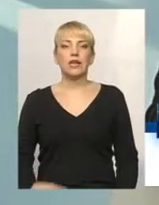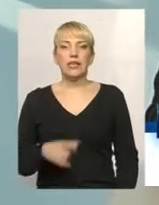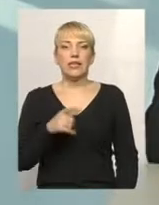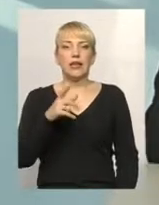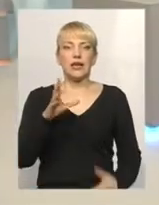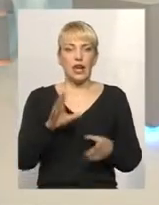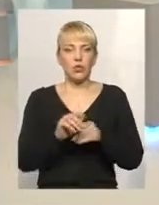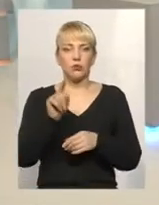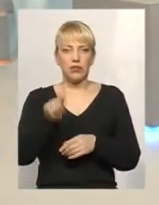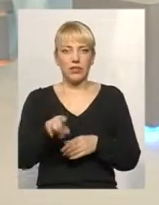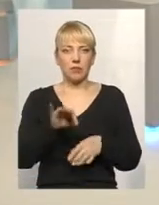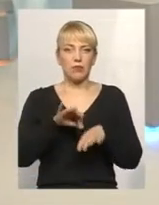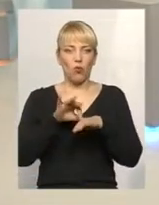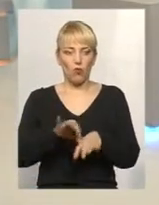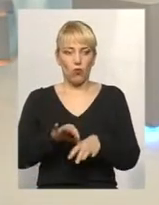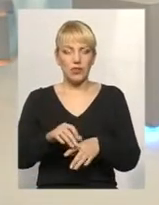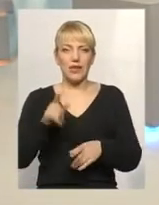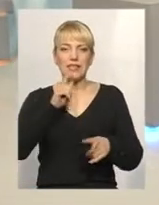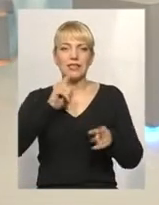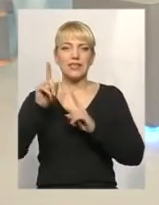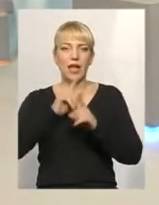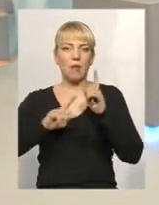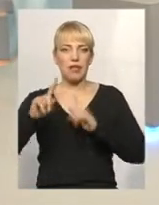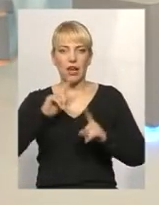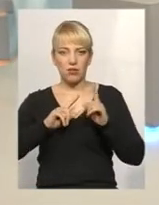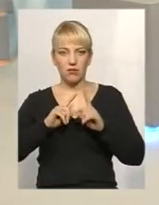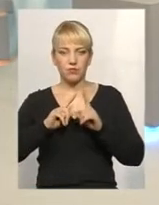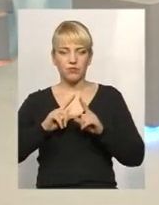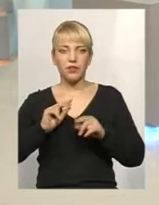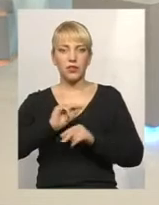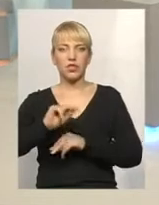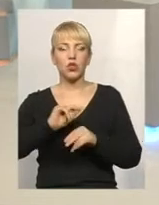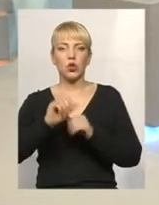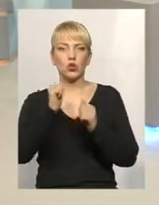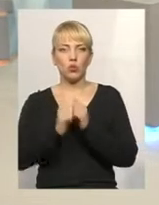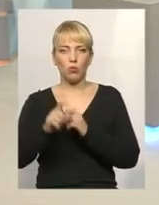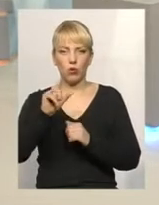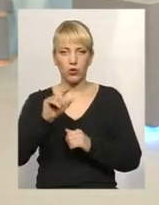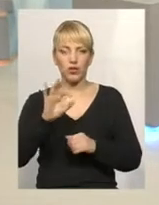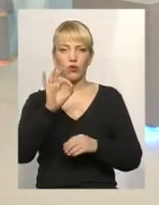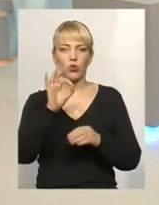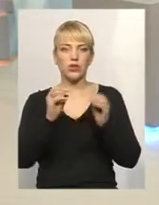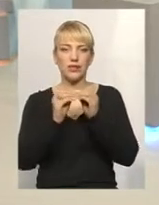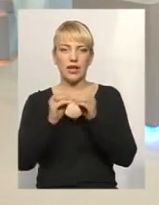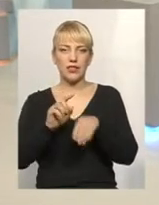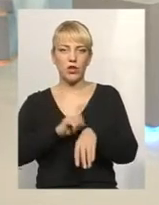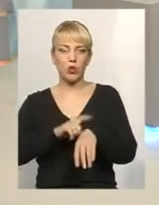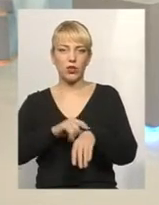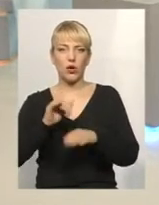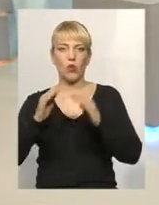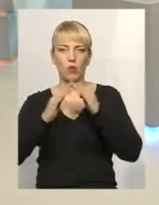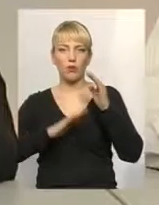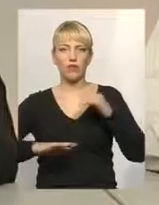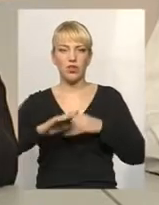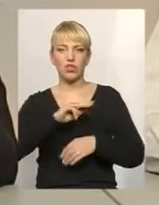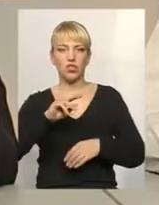разом з тим проводяться семінари щопонеділка о 10-й годині у приміщенні